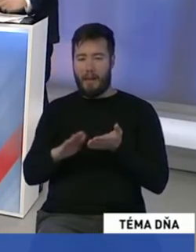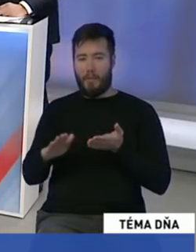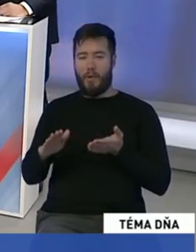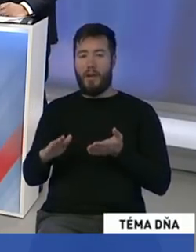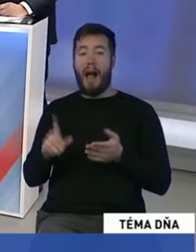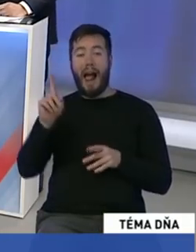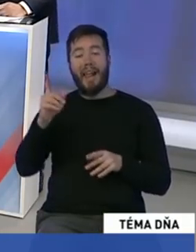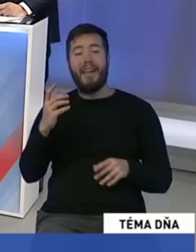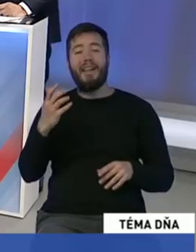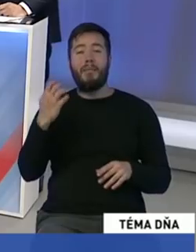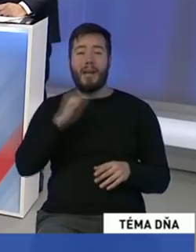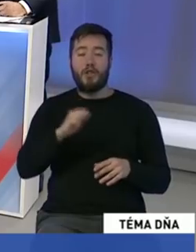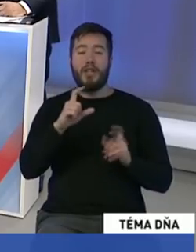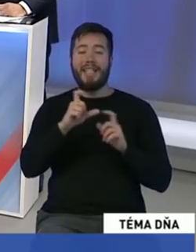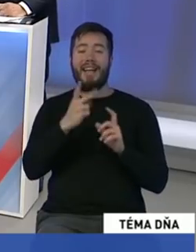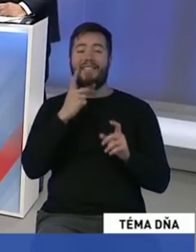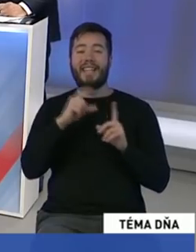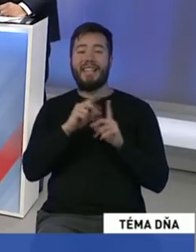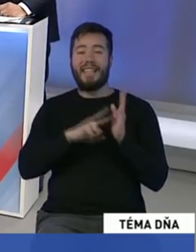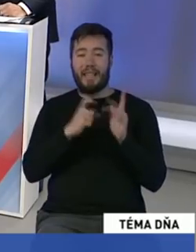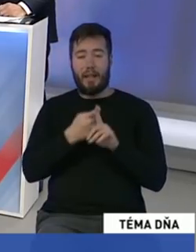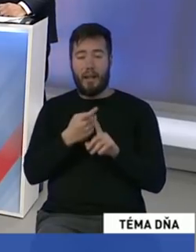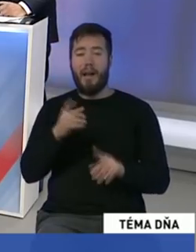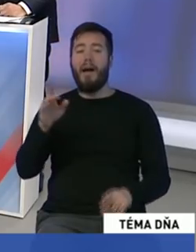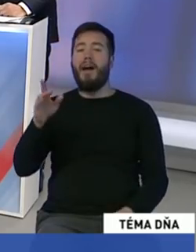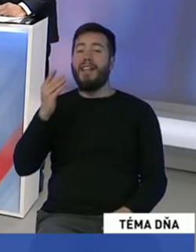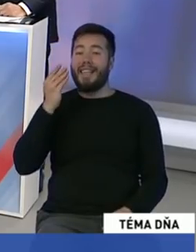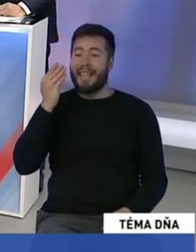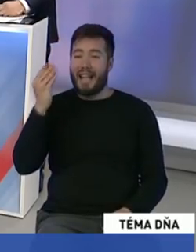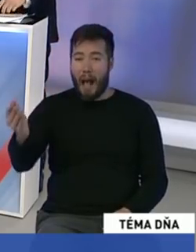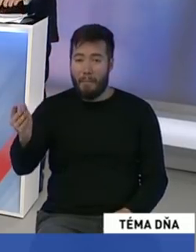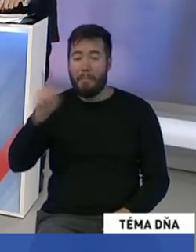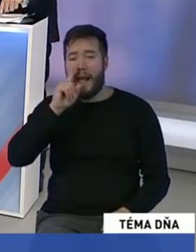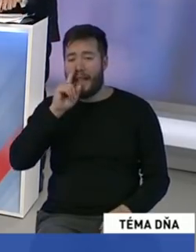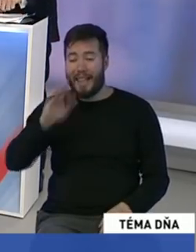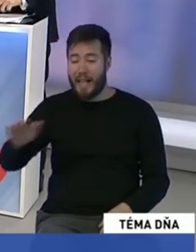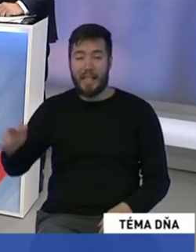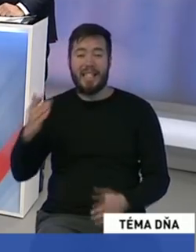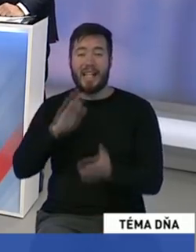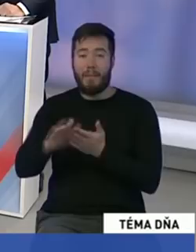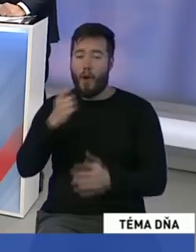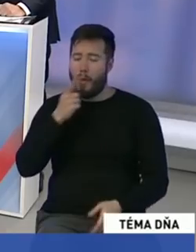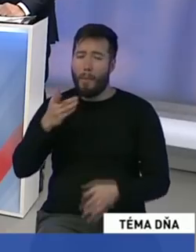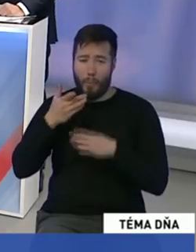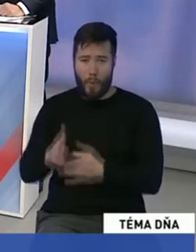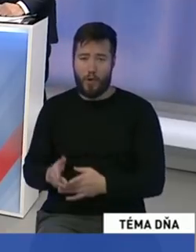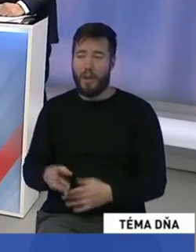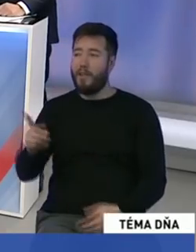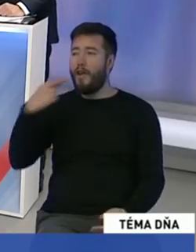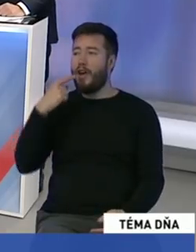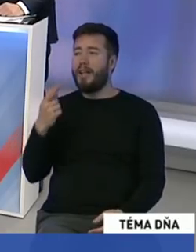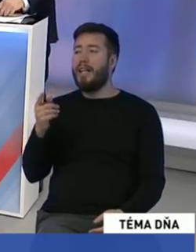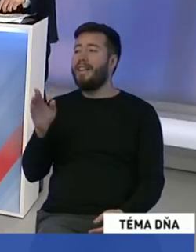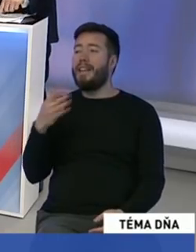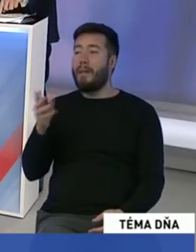Vosvidníku matke, ktorá má 3 deti obedy zadarmo, tak jej to veľmi zásadne pomôže. Vy o tom to neviete. A hovoríte o tom, že nemáte dostatok finančných prostriedkov na účtoch.